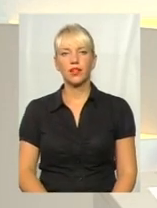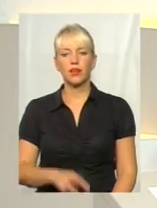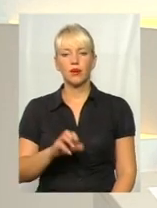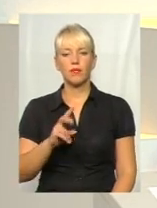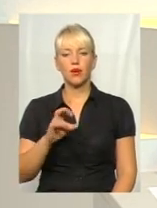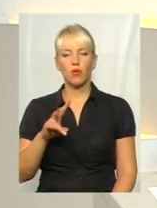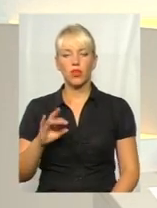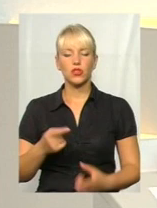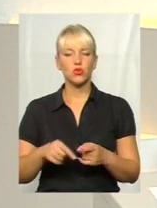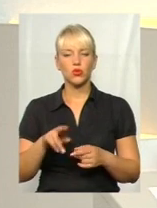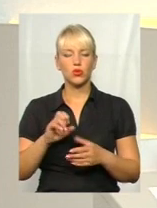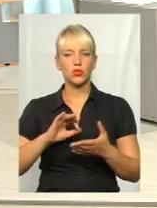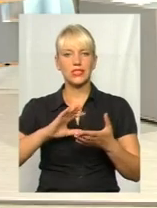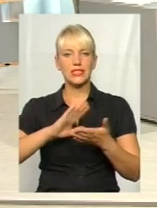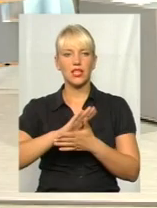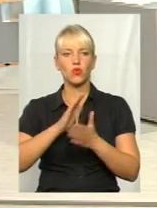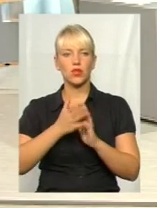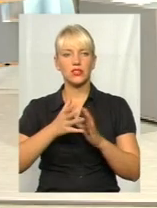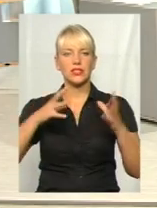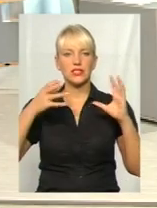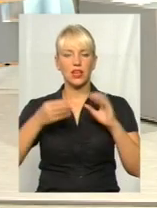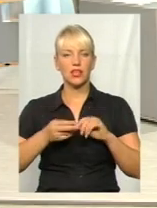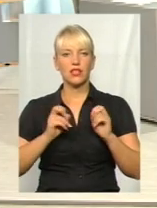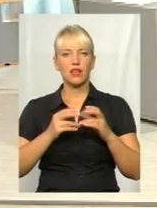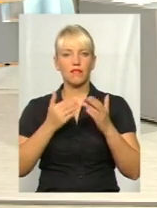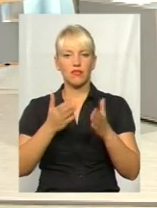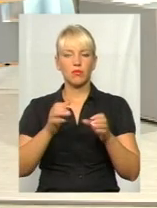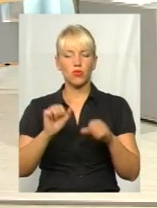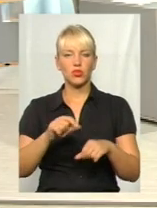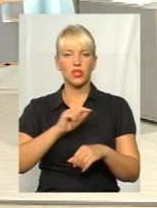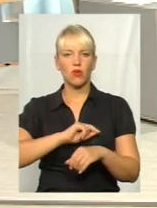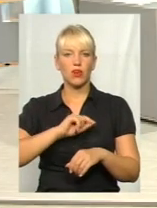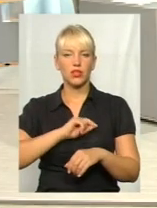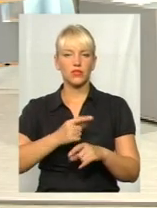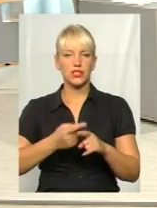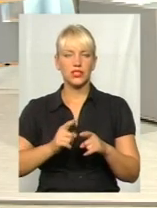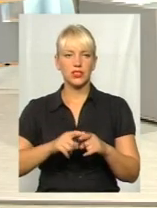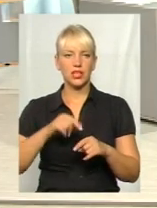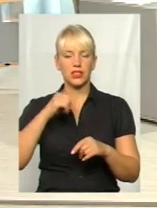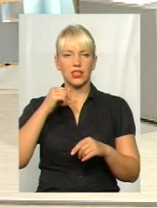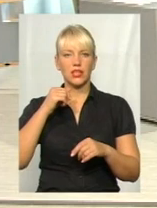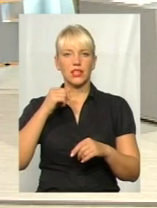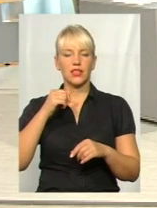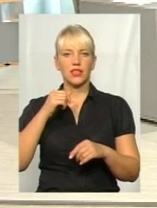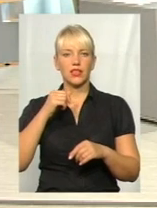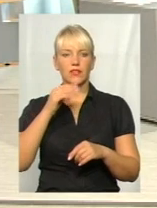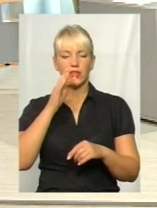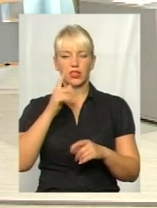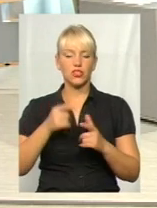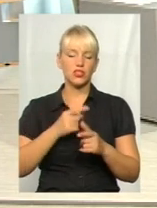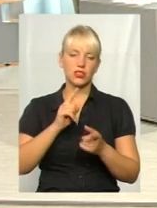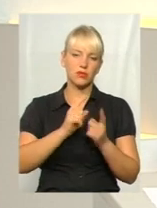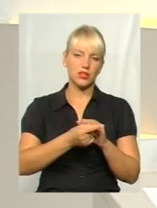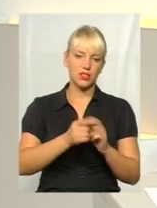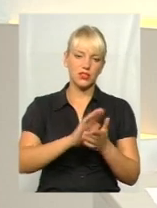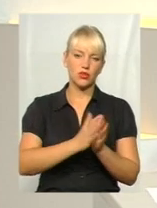загальної ситуації, як ви зможете охарактеризувати цей рік? Чи змінилася ситуація в ту чи іншу